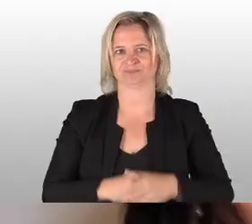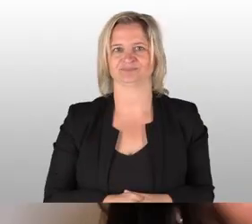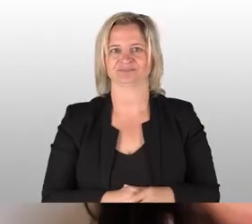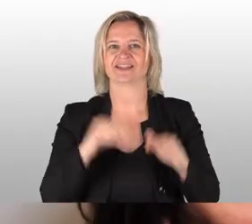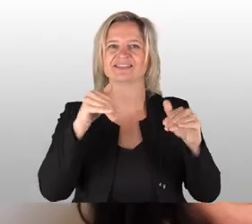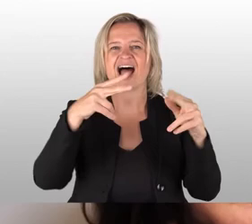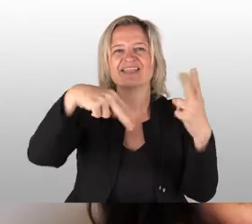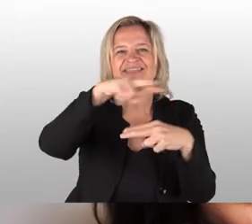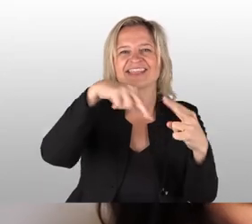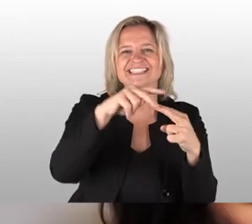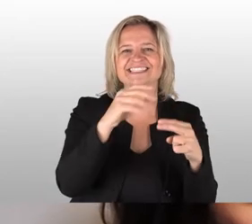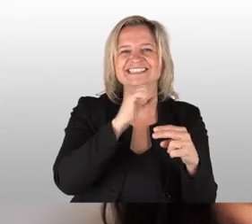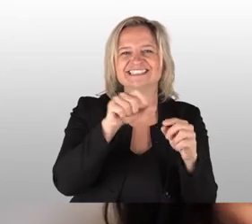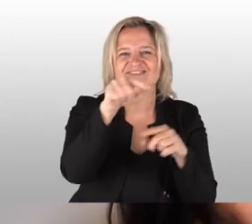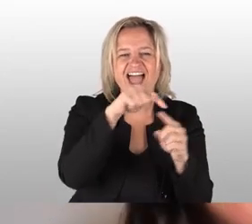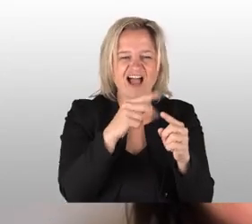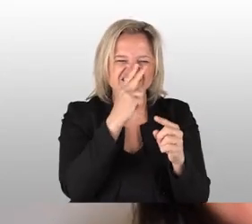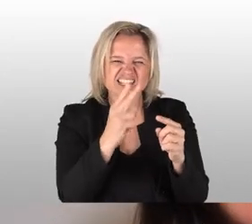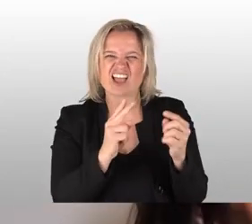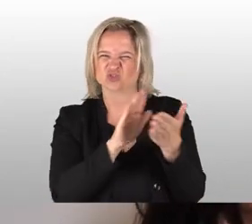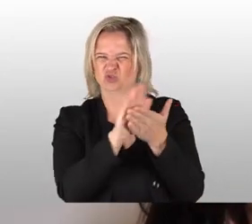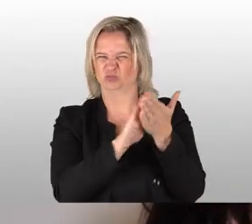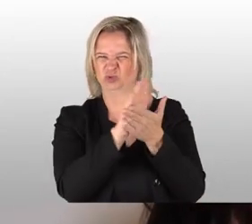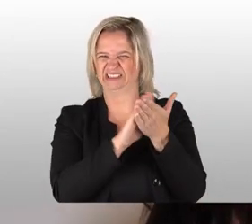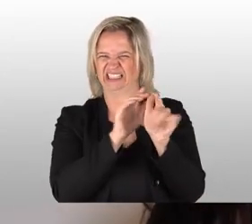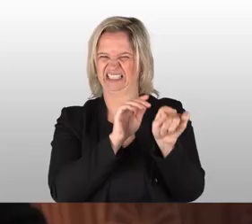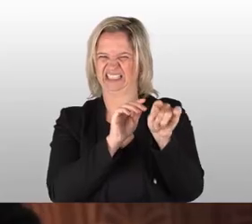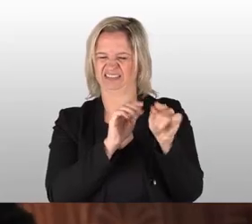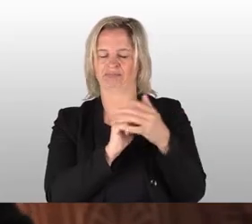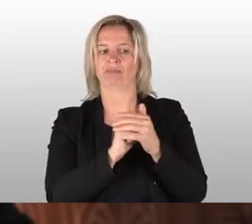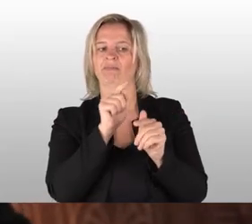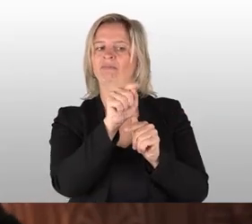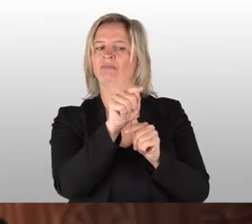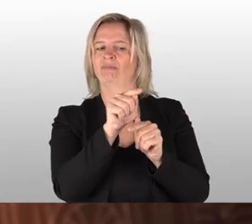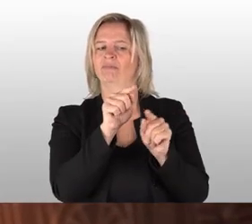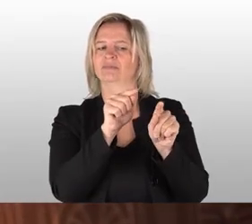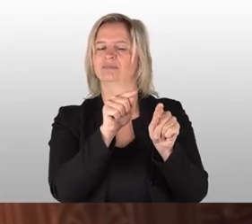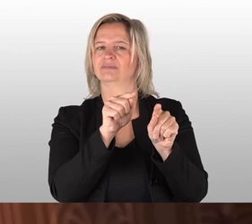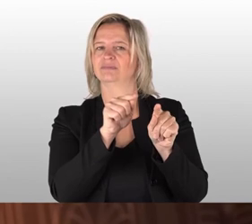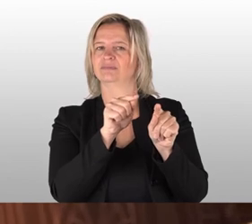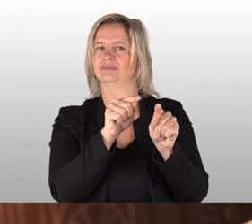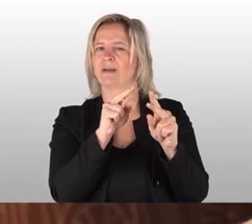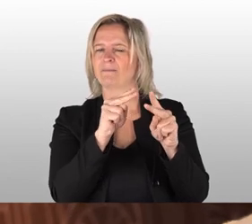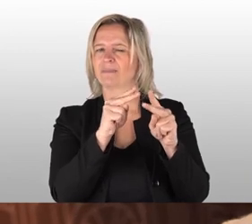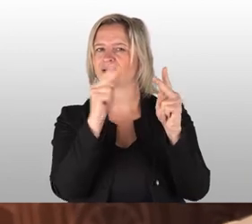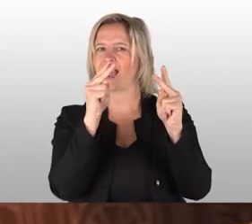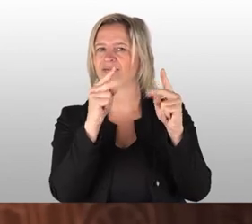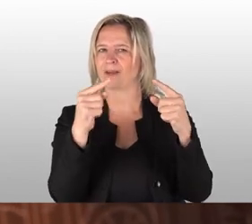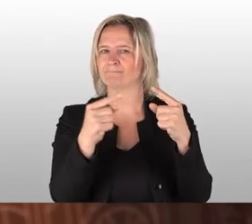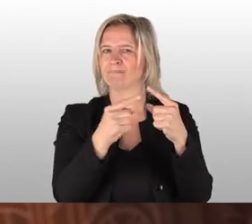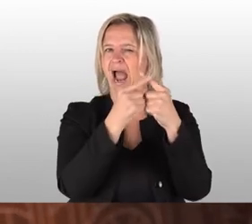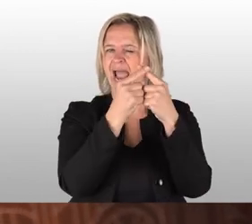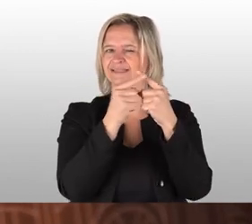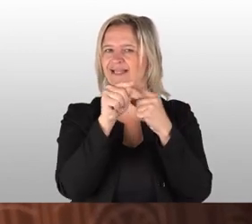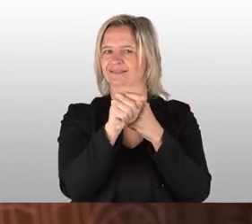Dieser tanzende Zwerg sieht ja etwas schmutzig aus. Er hat ganz bekannte Meißener